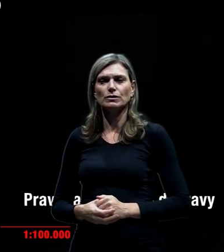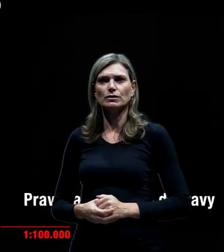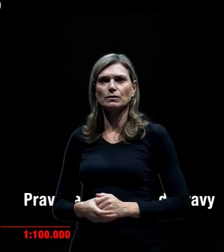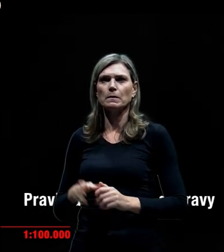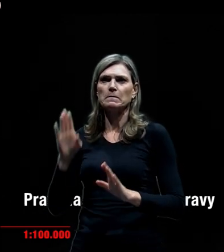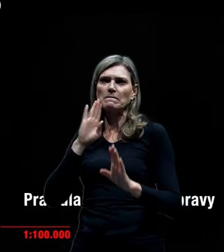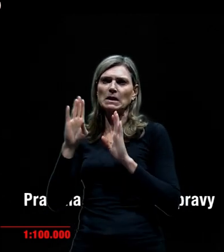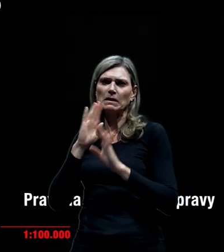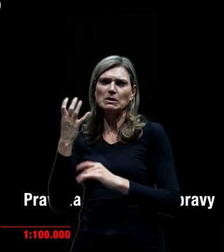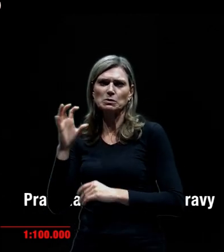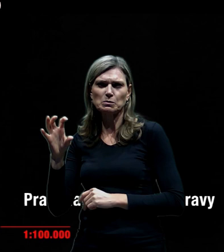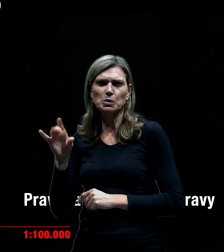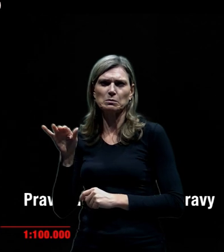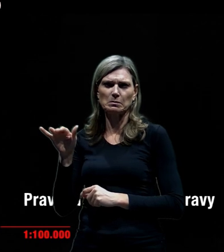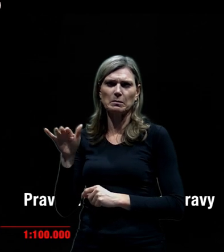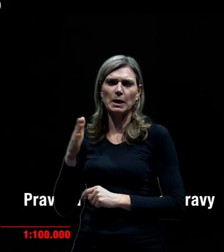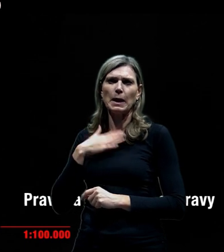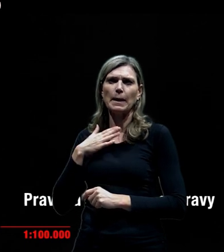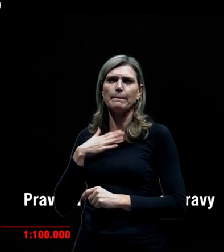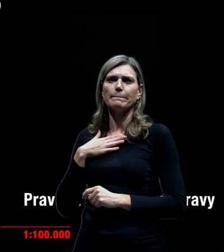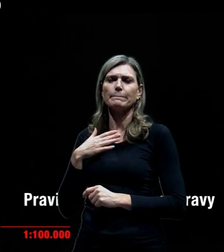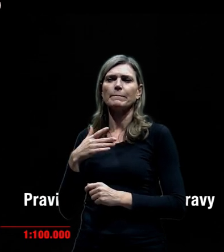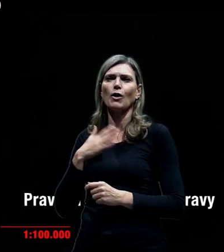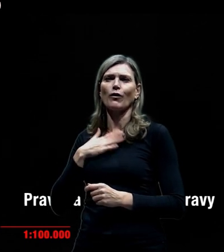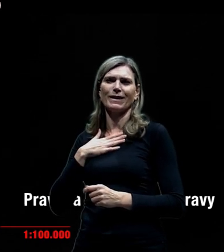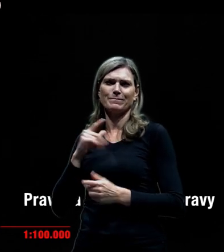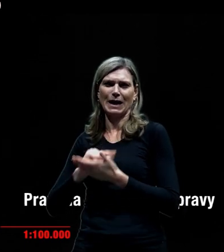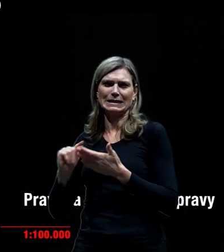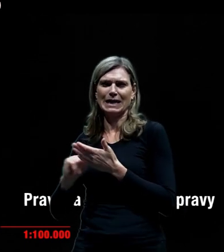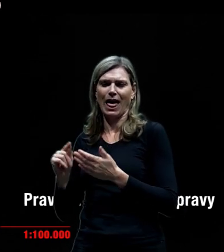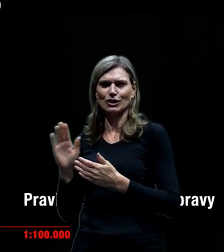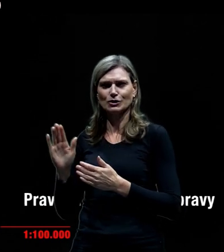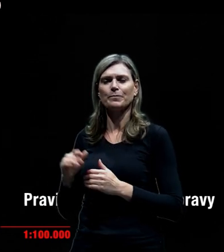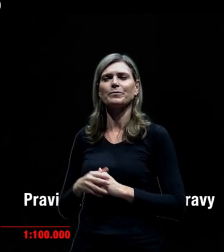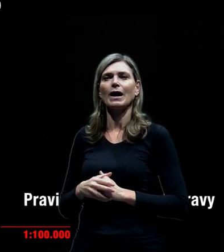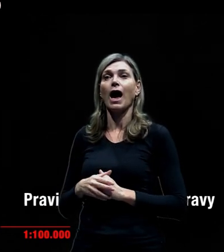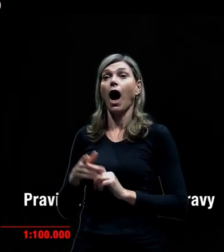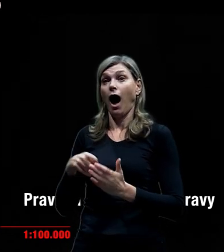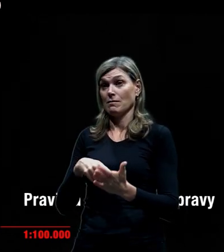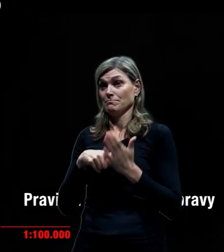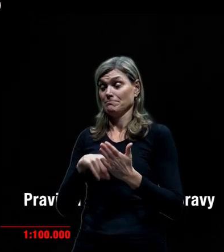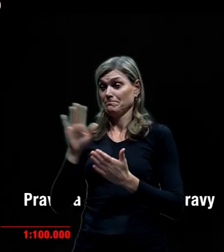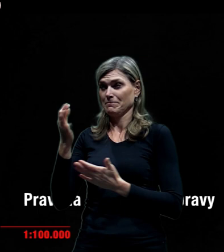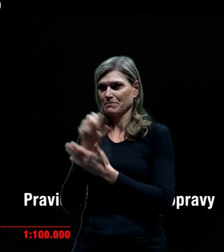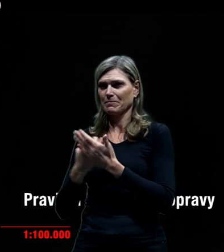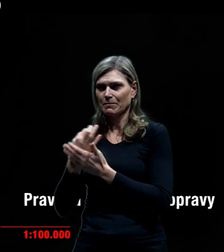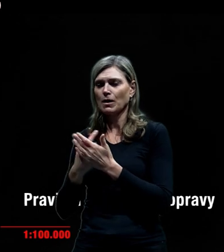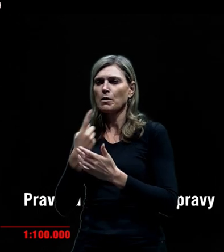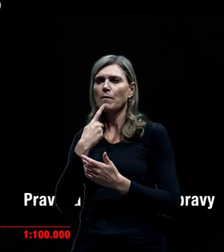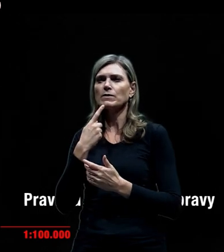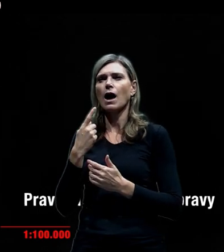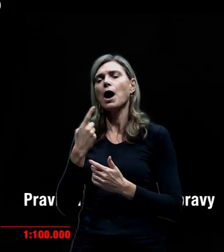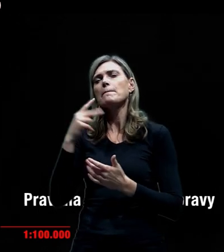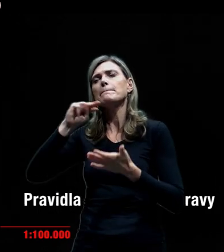Facebooku té naší magistrátní kanceláře. A ta vlastně dokládá, že to vedení toho